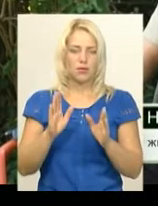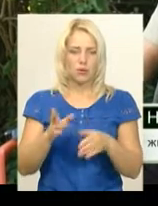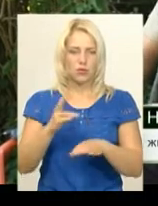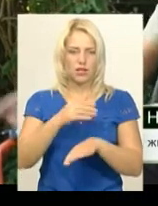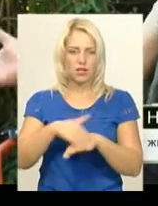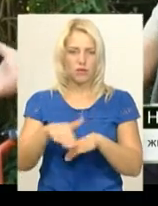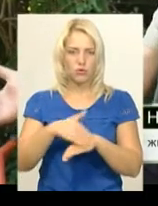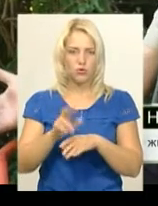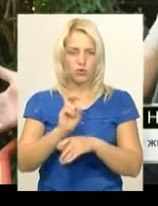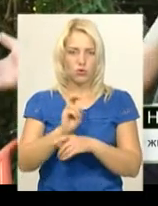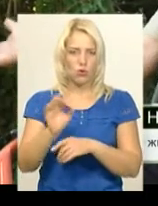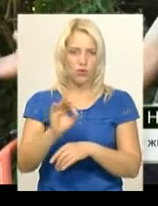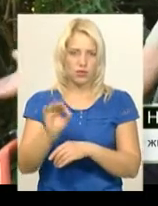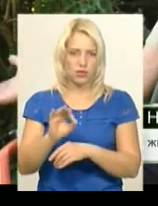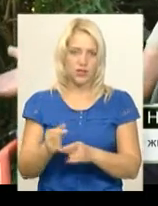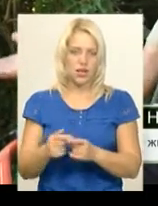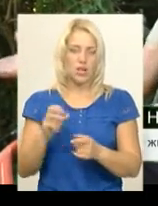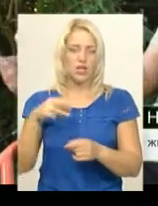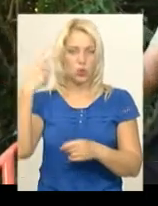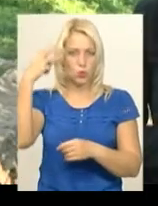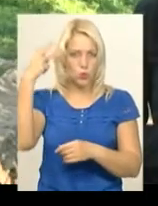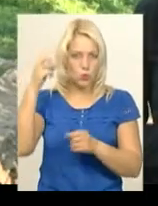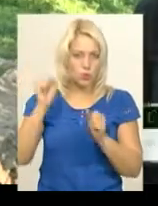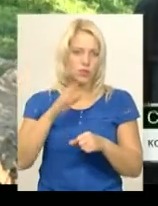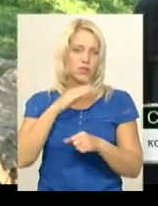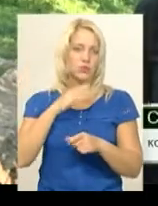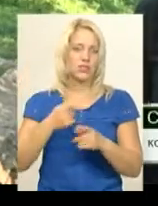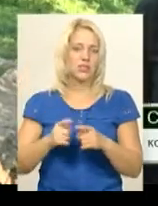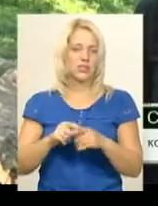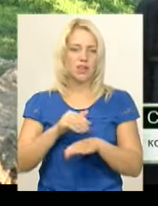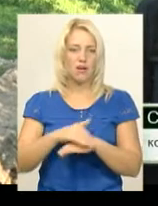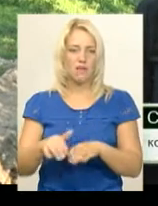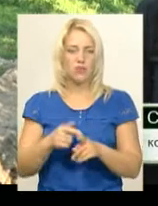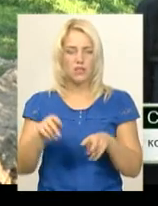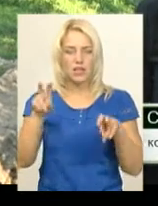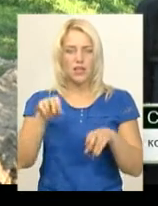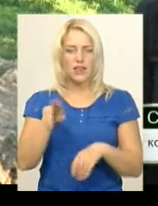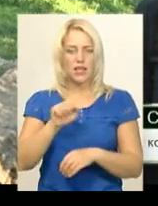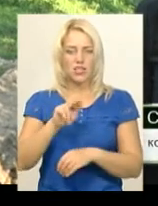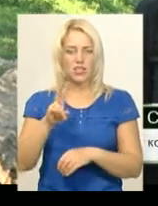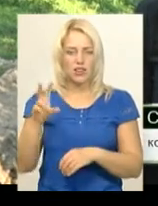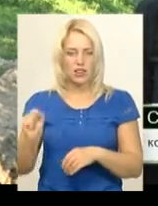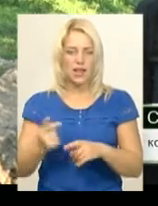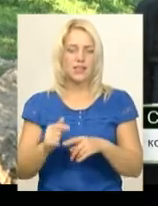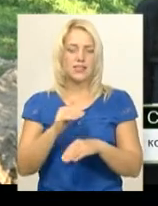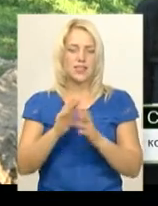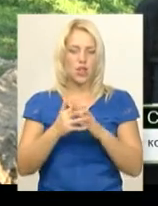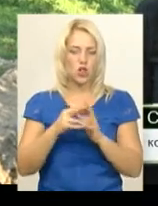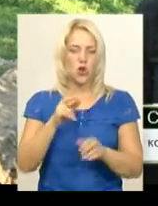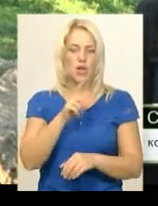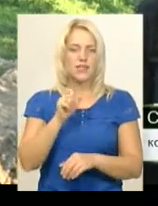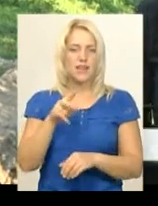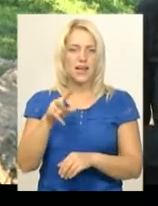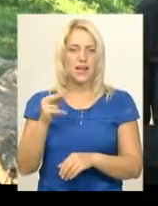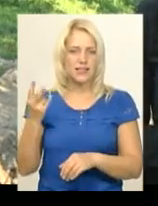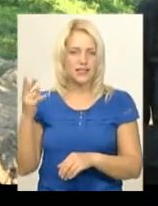вулиці ходити? Почирати можна, і душ приняти. Ця вулиця, за назвою Дачна, в селі Залісті Дунеєвецького району, третя в селі,